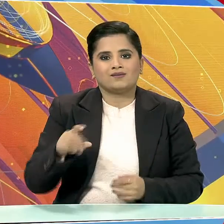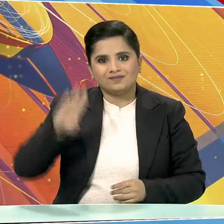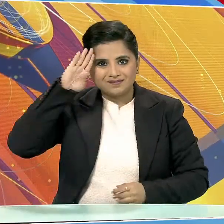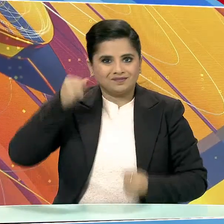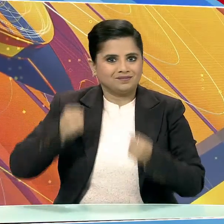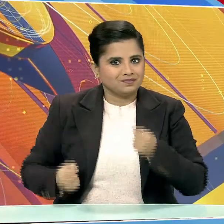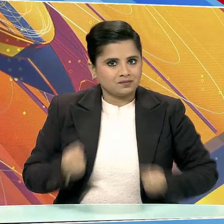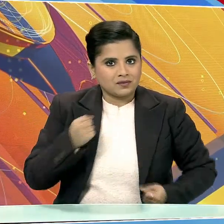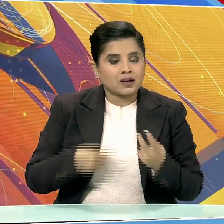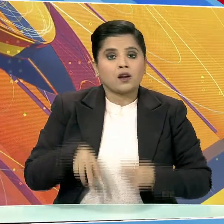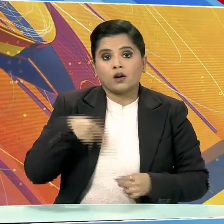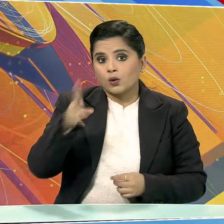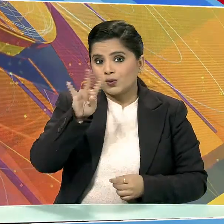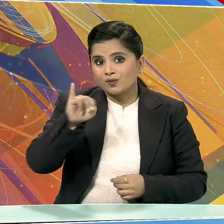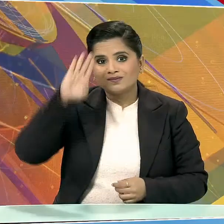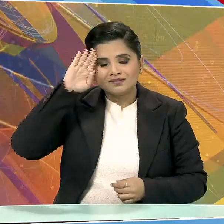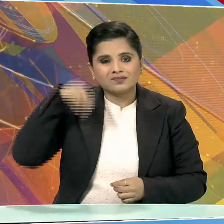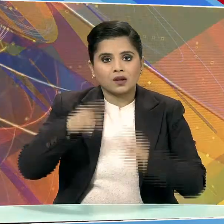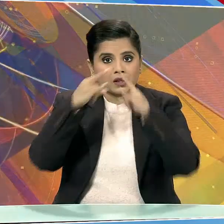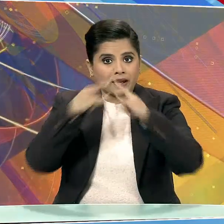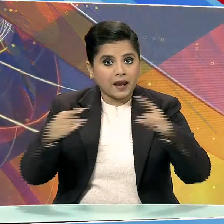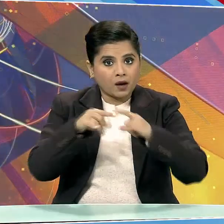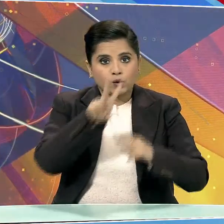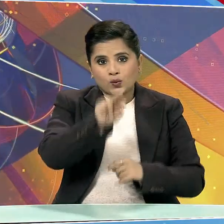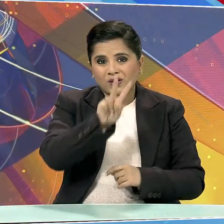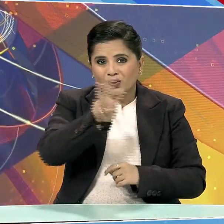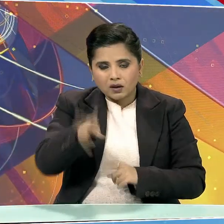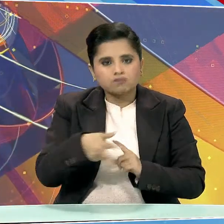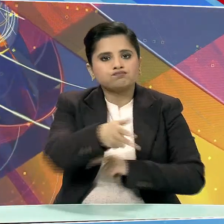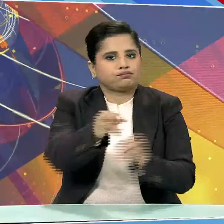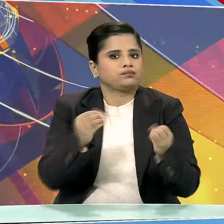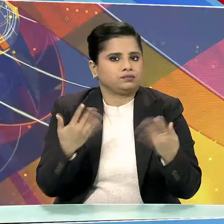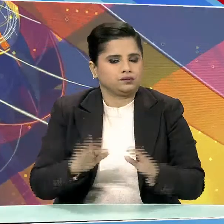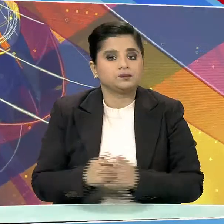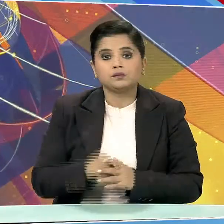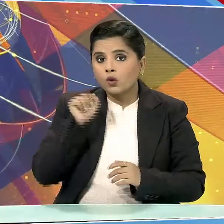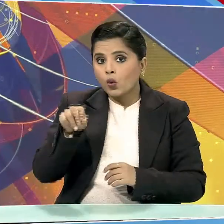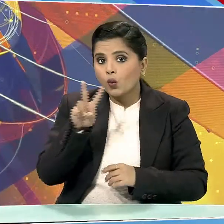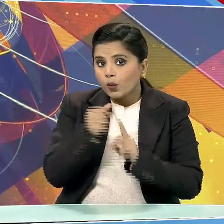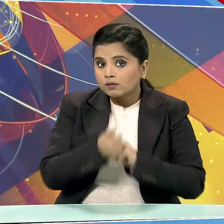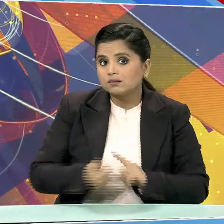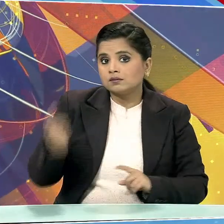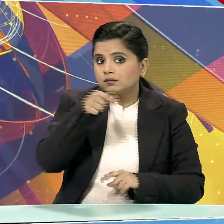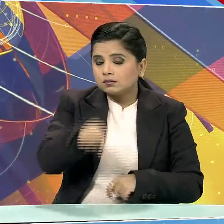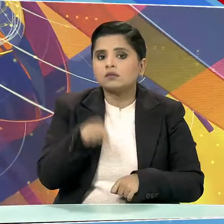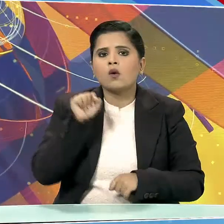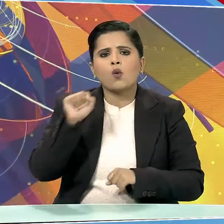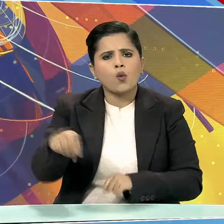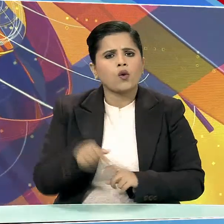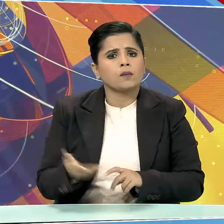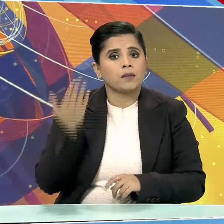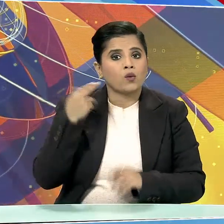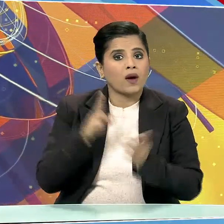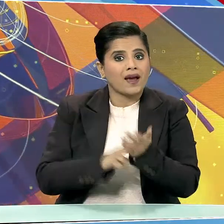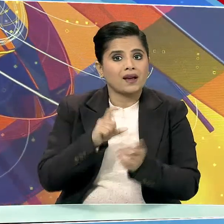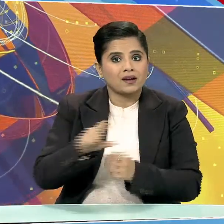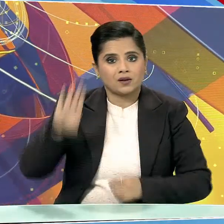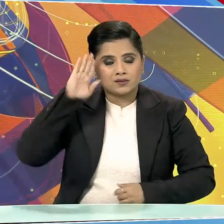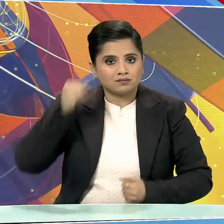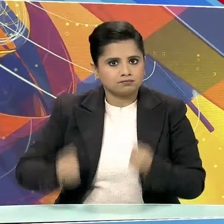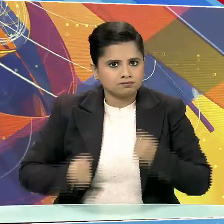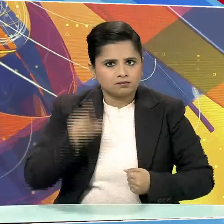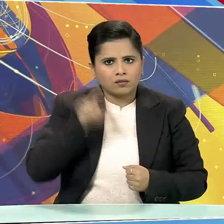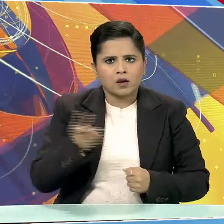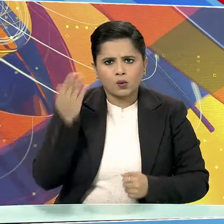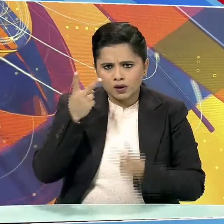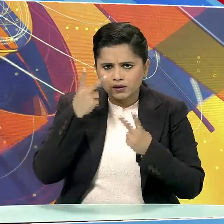सी के गरतंत्र दिवस्ट शिविर 2023 का उधाटन किया इस मौके पर उपराष्टपती को पूर्व एंसी सी कैड़ेट्स